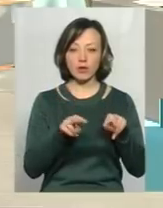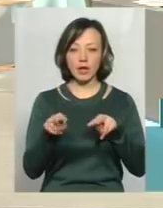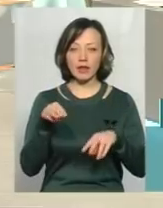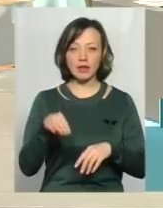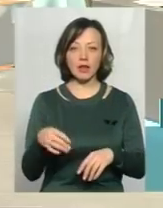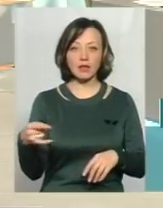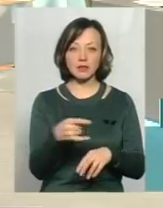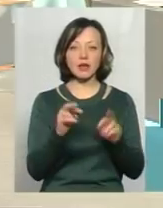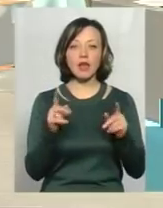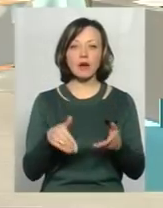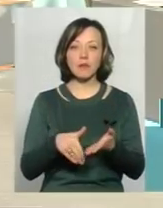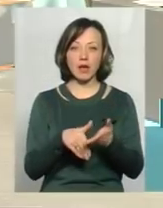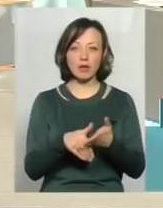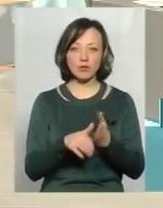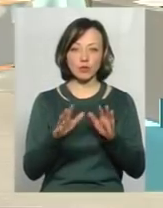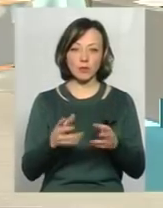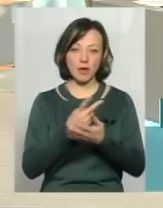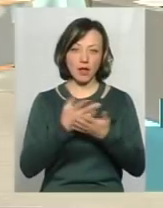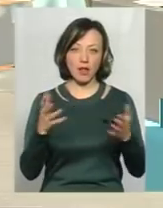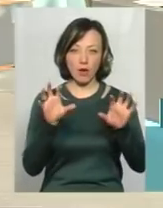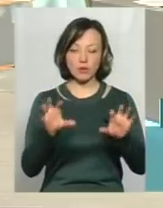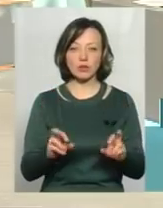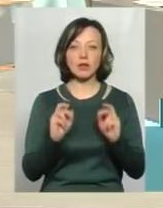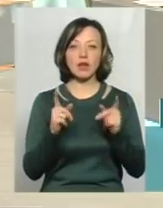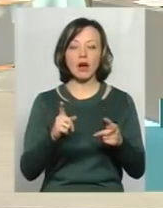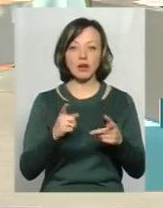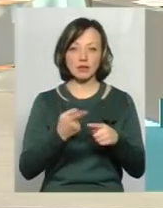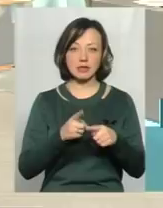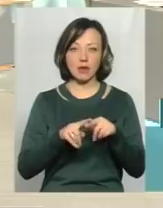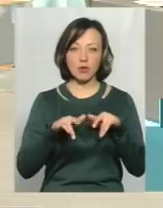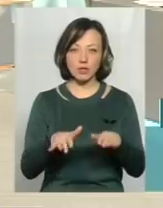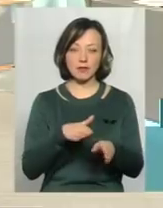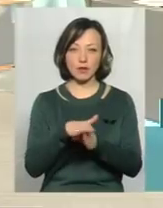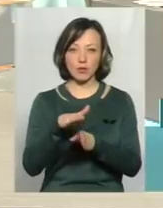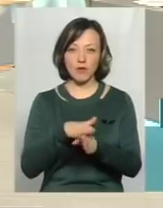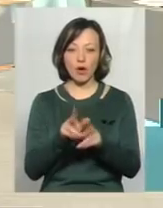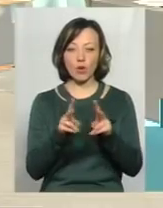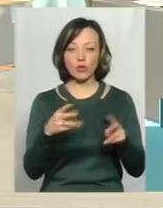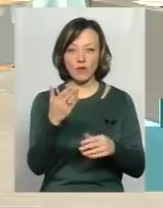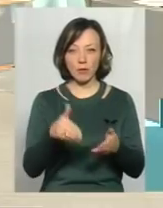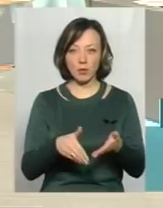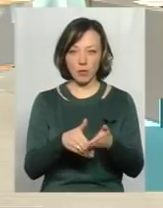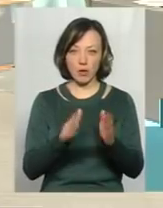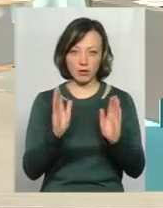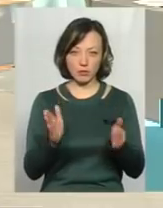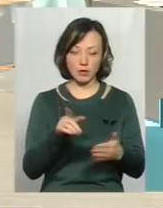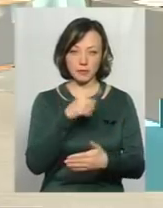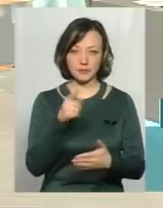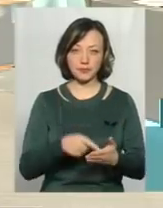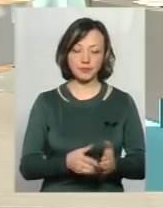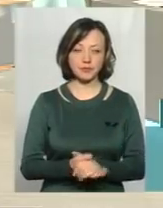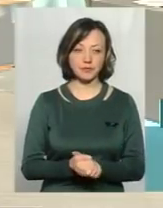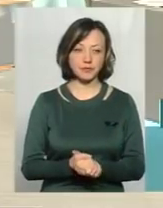якими методами все ж таки будете їх легалізовувати? Як сам цей процес буде відповатись, і хто буде вам допомагати? Ну,